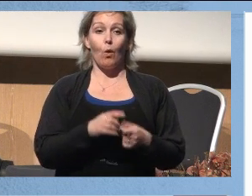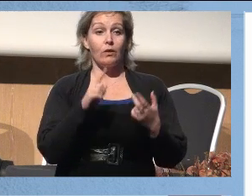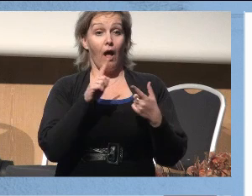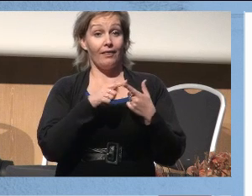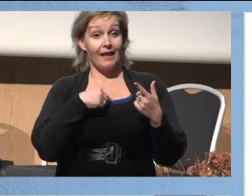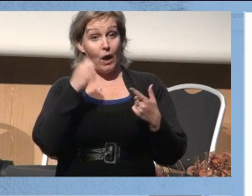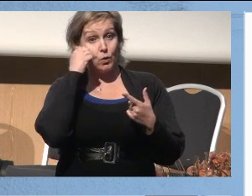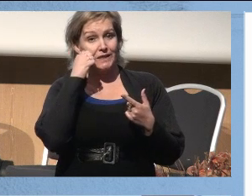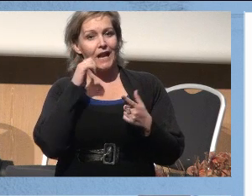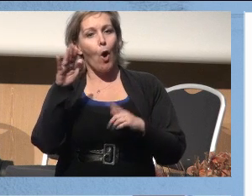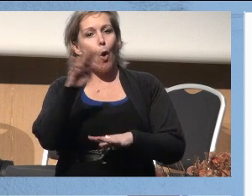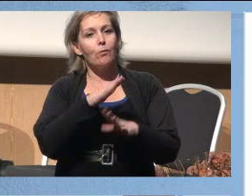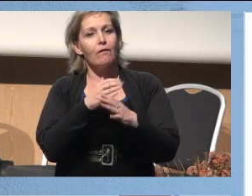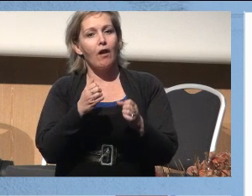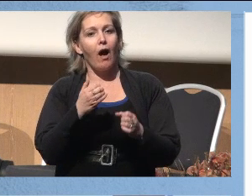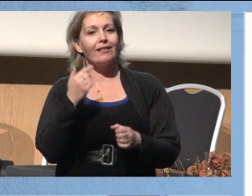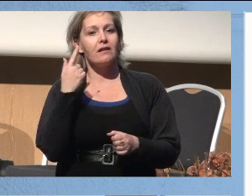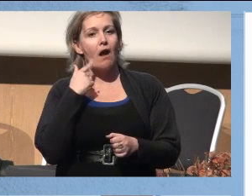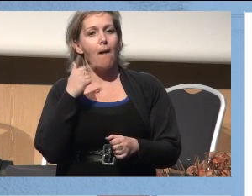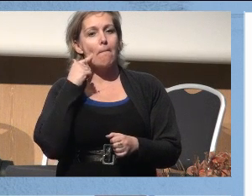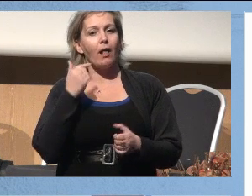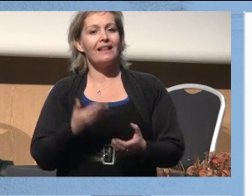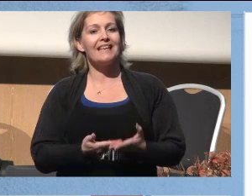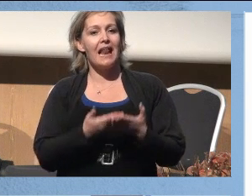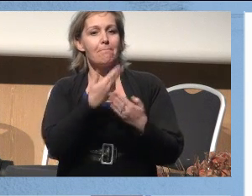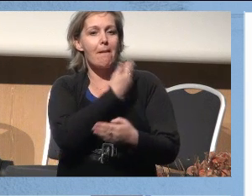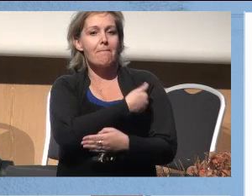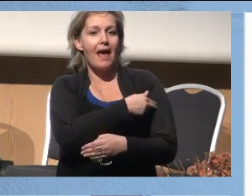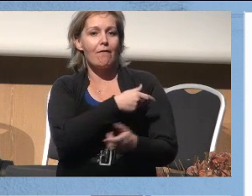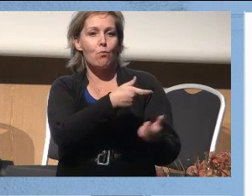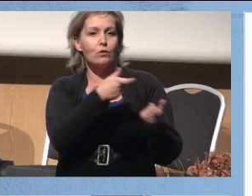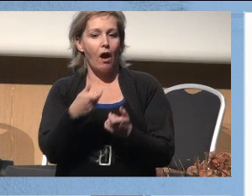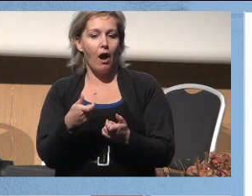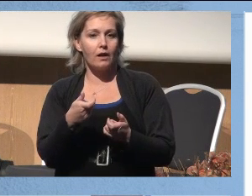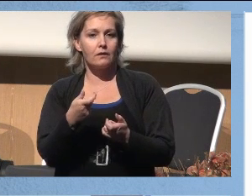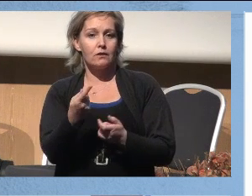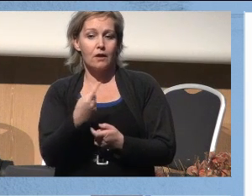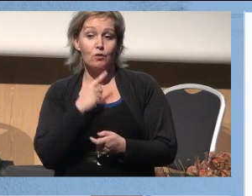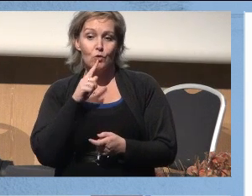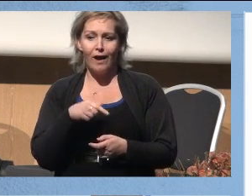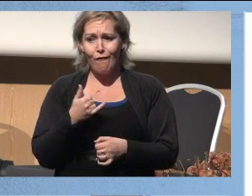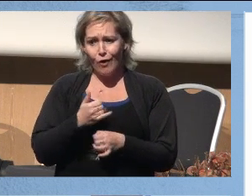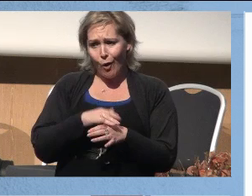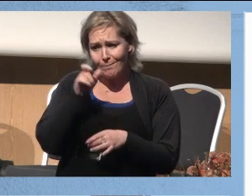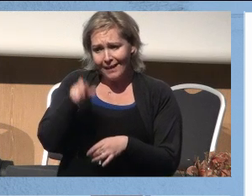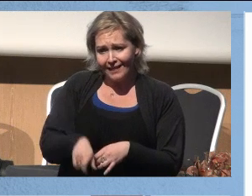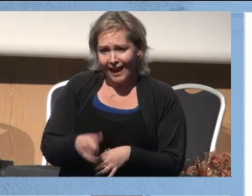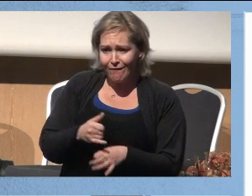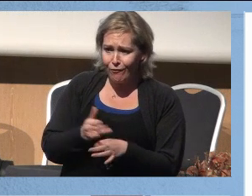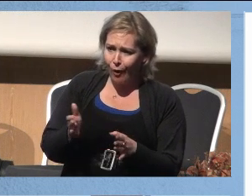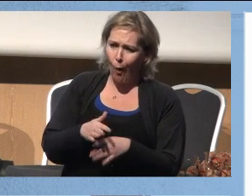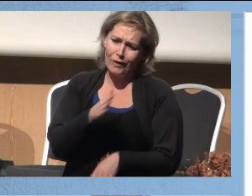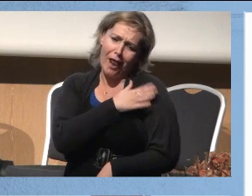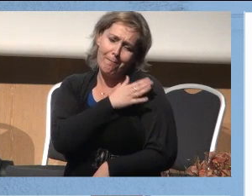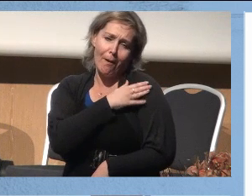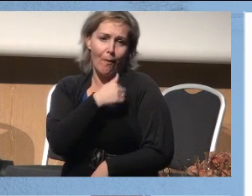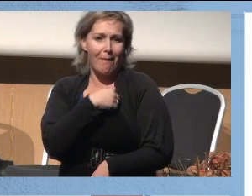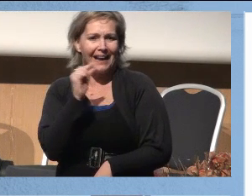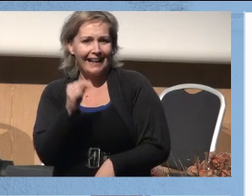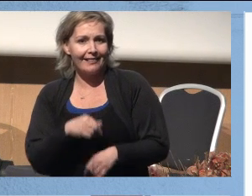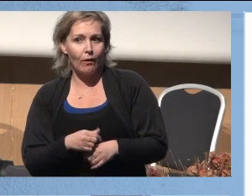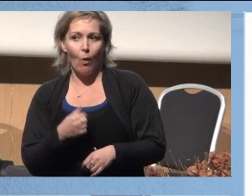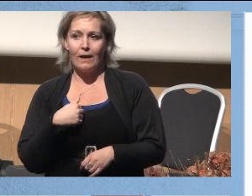andre jeg husker er omsorgen fra en gammel hjelpepleier i mottagelsen som var inno meg og sa hvordan er det med deg, hvordan går det med deg, og som klappet meg litt om meg.